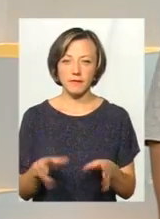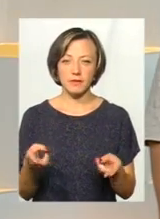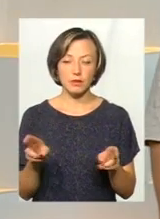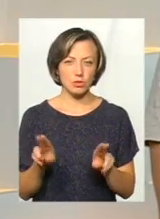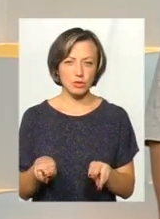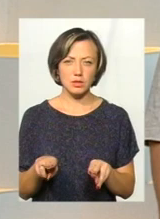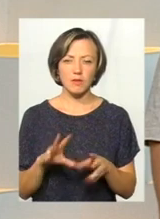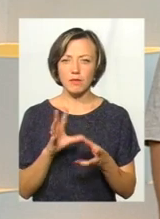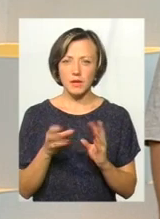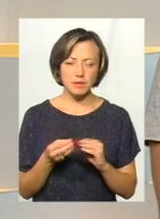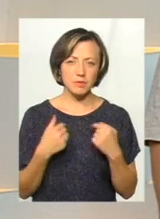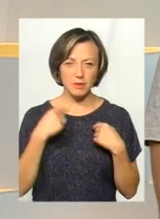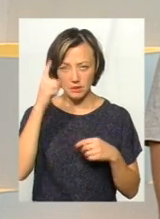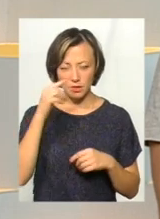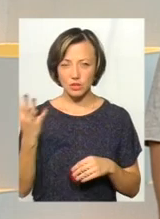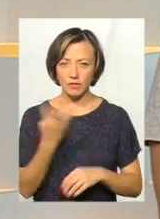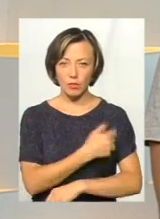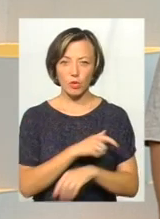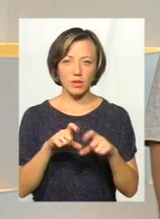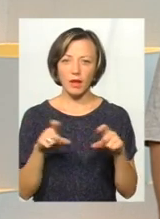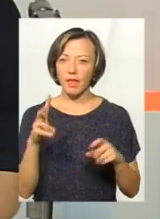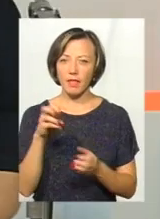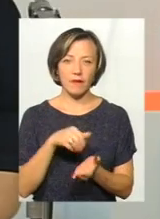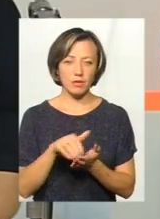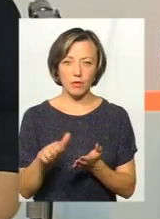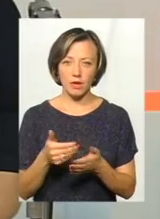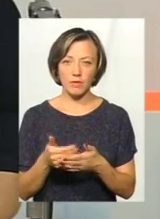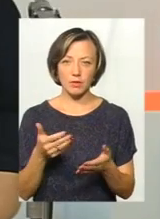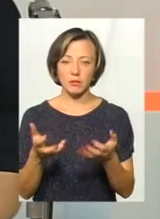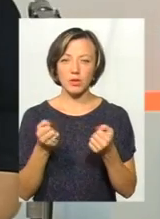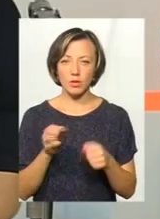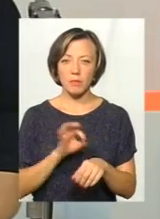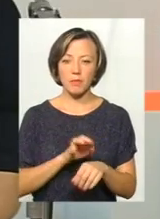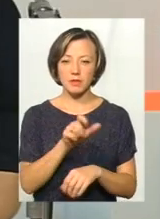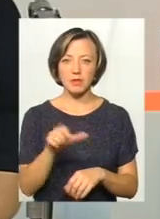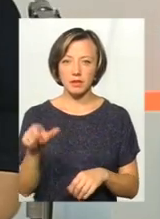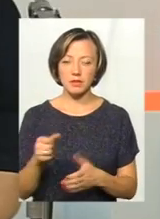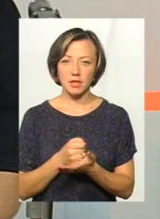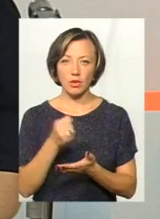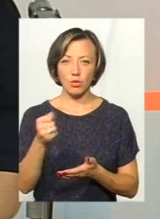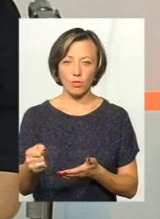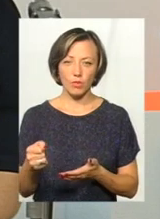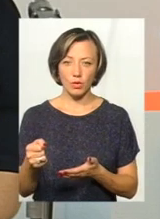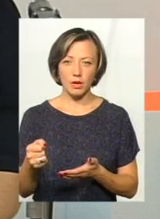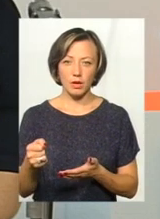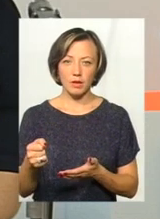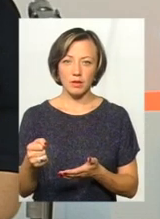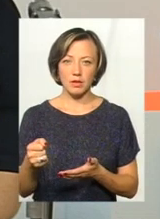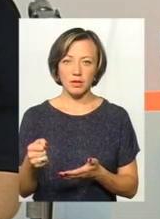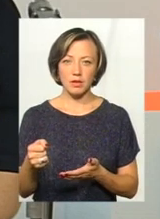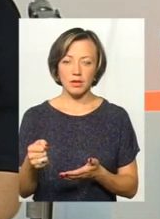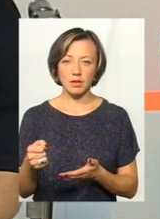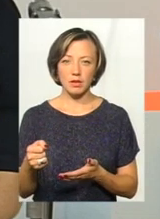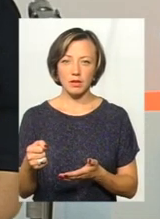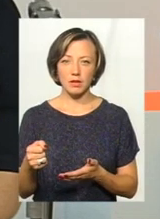В принципі, наскільки мені відомо, в четвертій поліклініці не відмовляють від прийому пацієнтів, яких скеровує, ну, скеровують